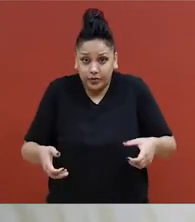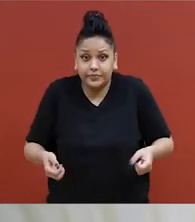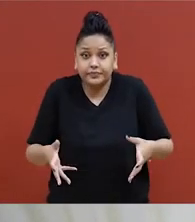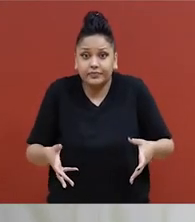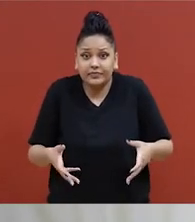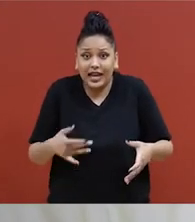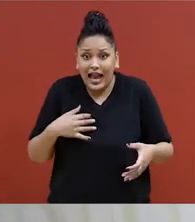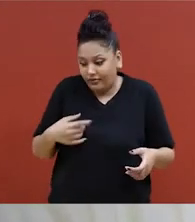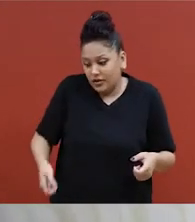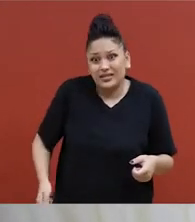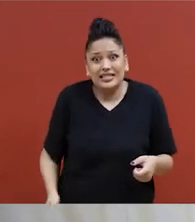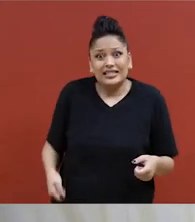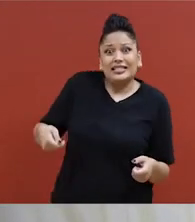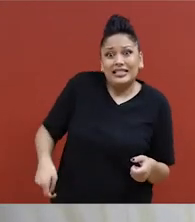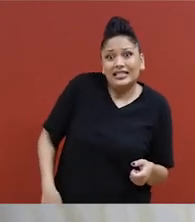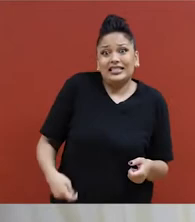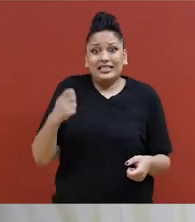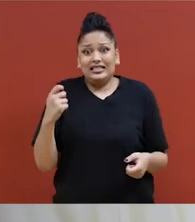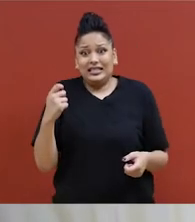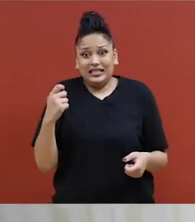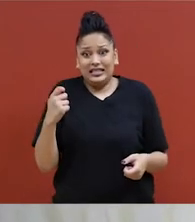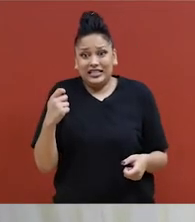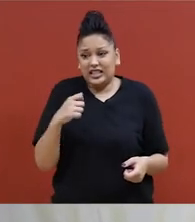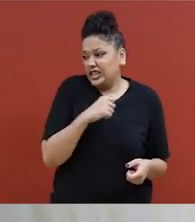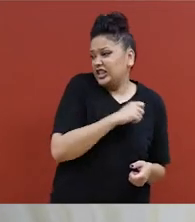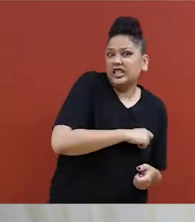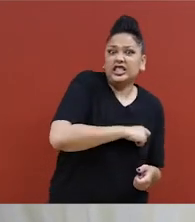capable d'en soulever le bras et de l'utiliser comme arme de poing?